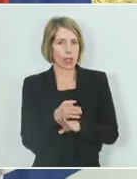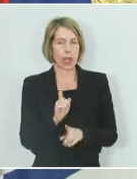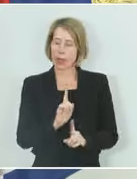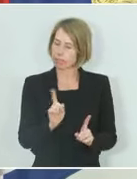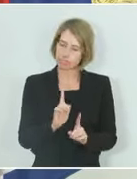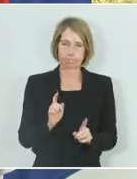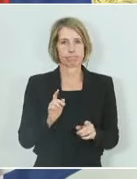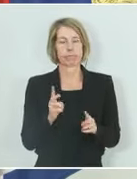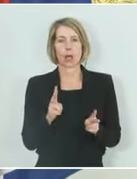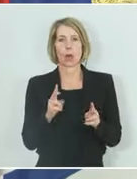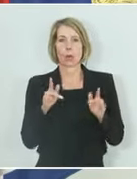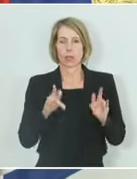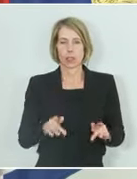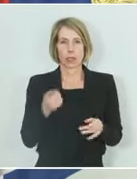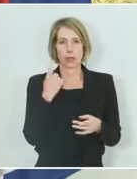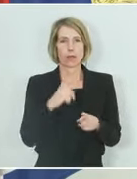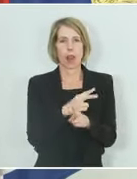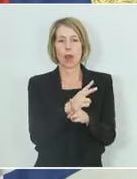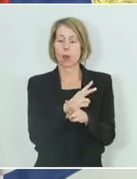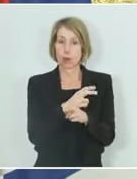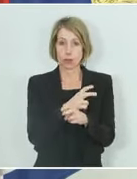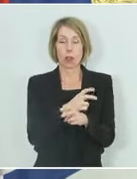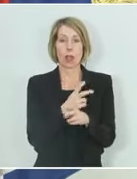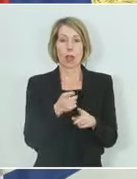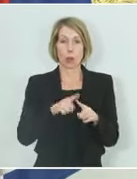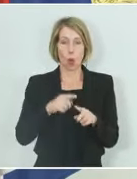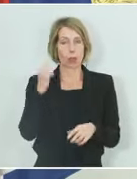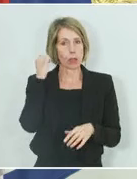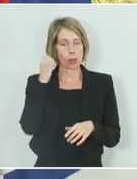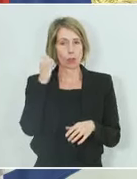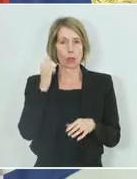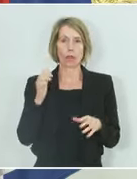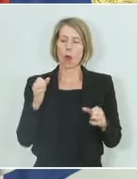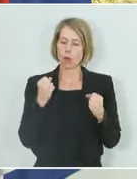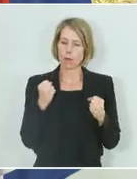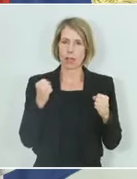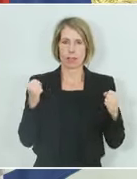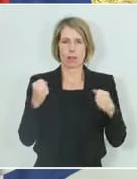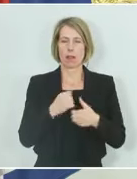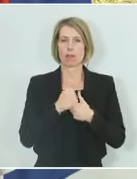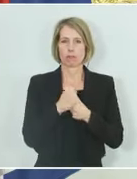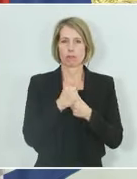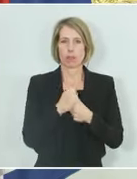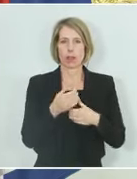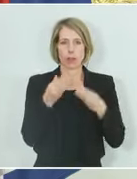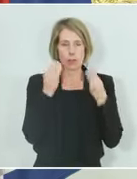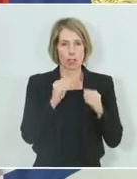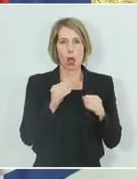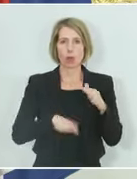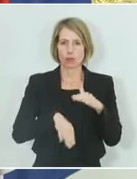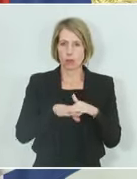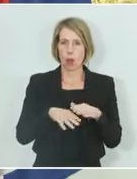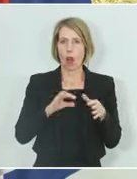hier, weil Österreich und der Kosovo eine ganz enge und vertrauensvolle Beziehung zueinander haben.